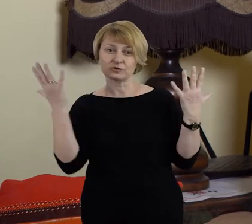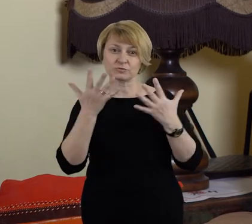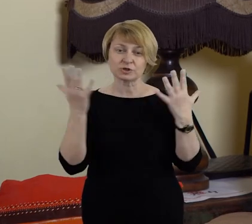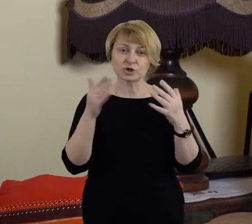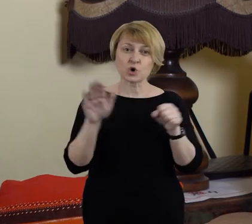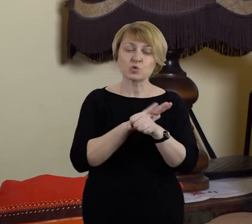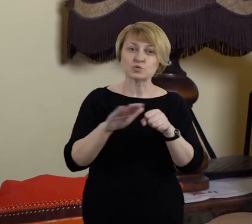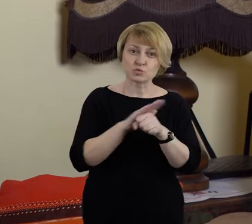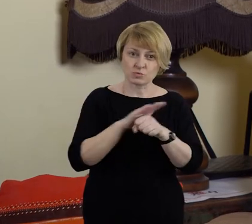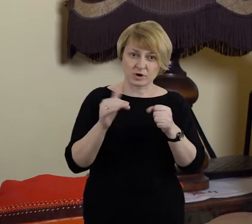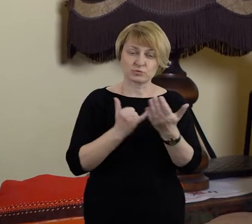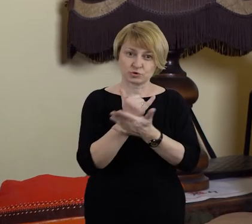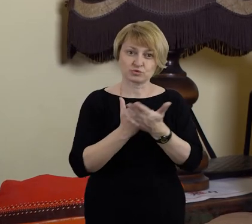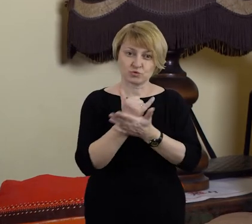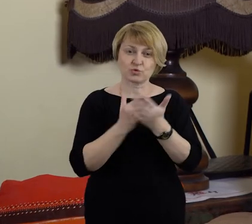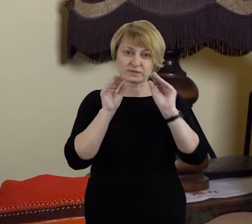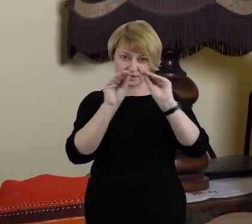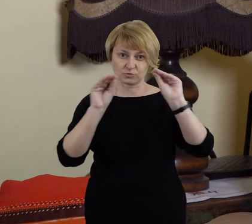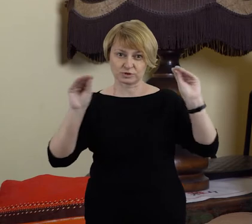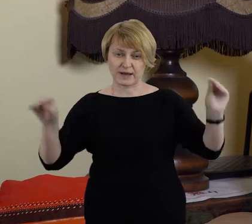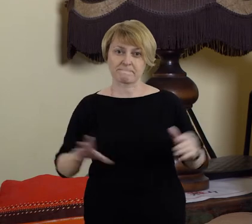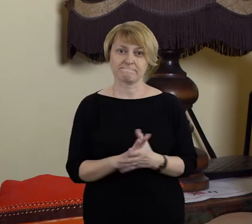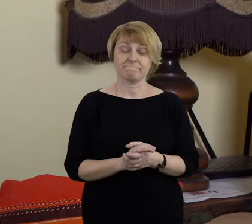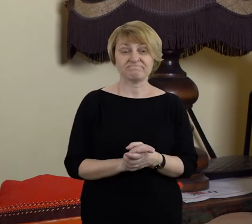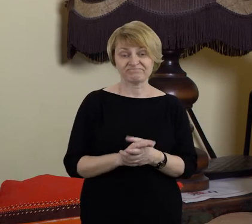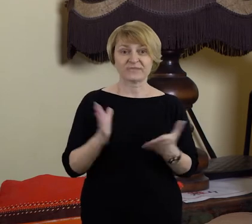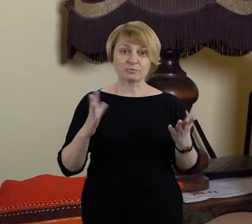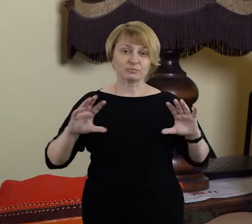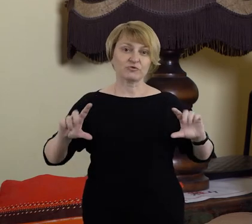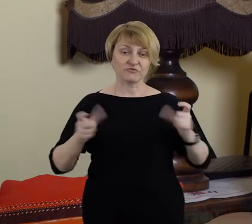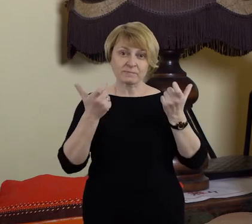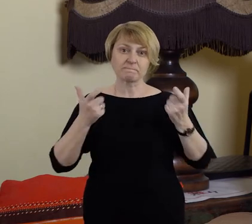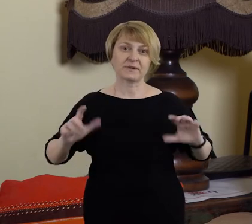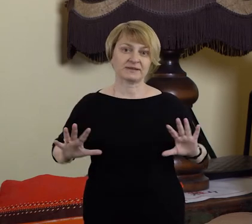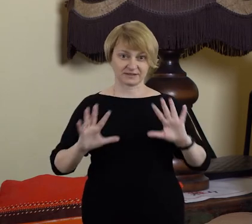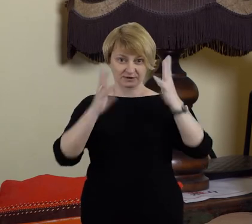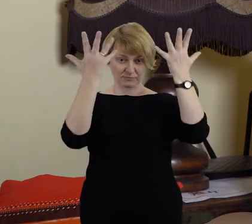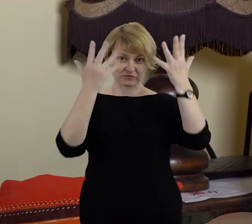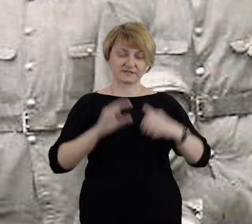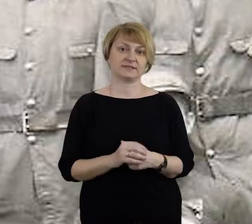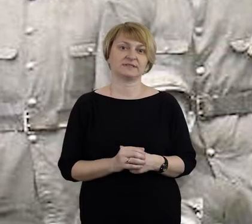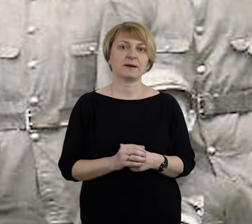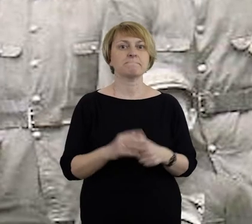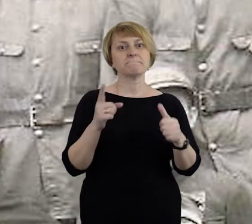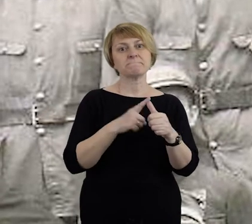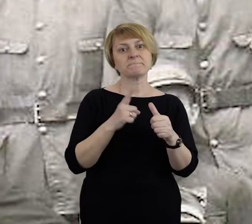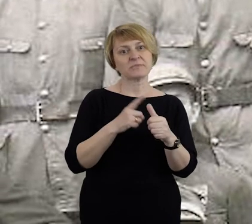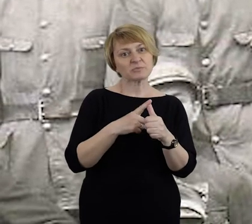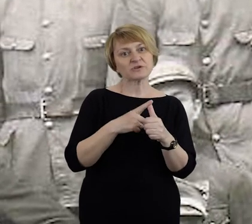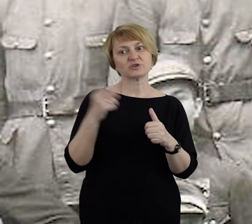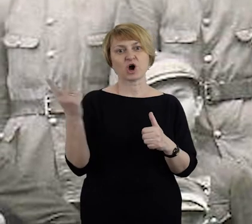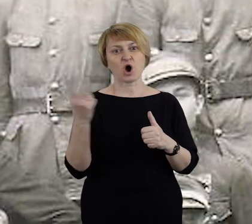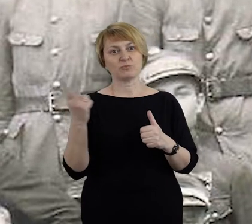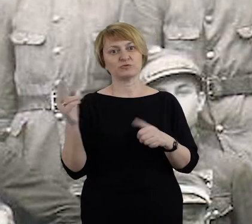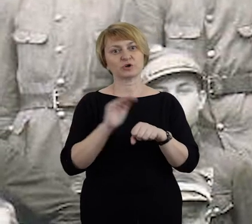na dokształcający kurs nauczycielski. No i po drodze trafiły na te wypadki związane z powstaniem. To znaczy najpierw